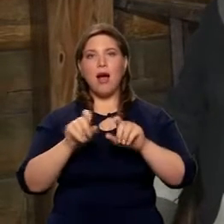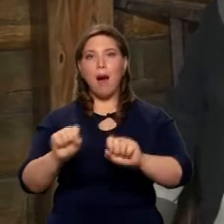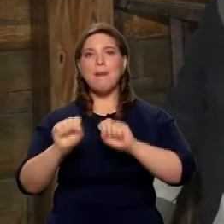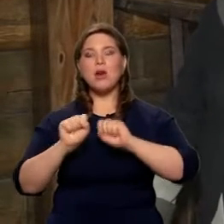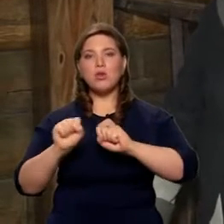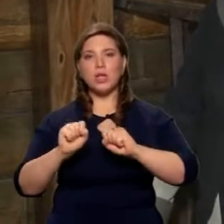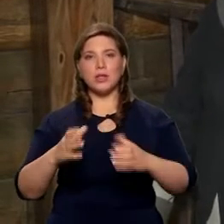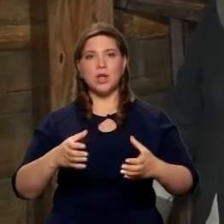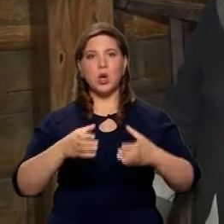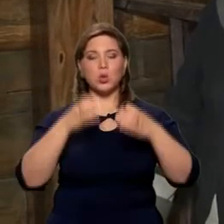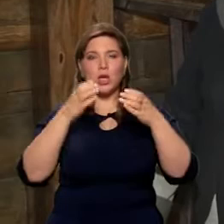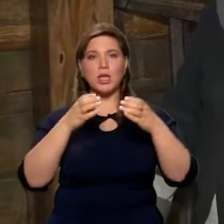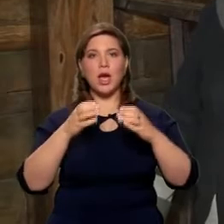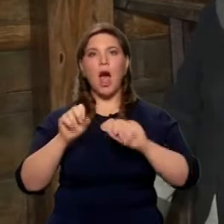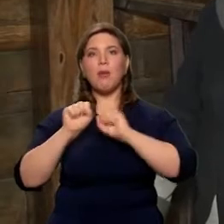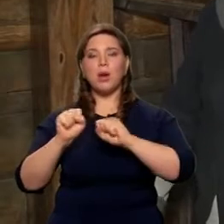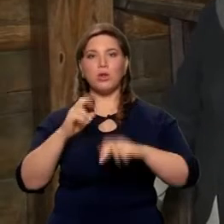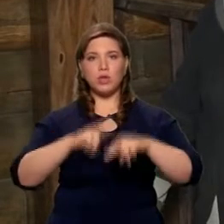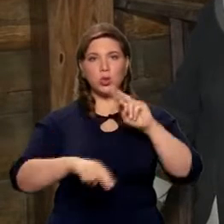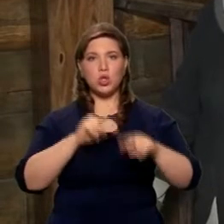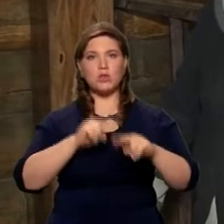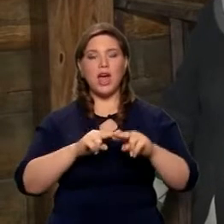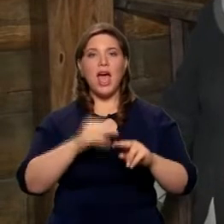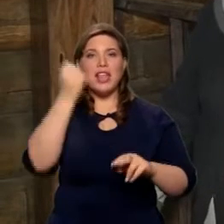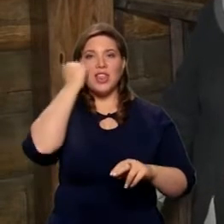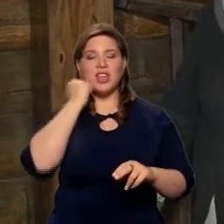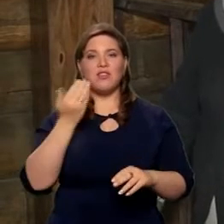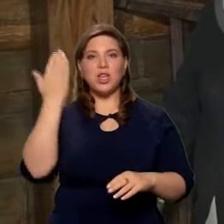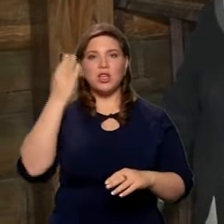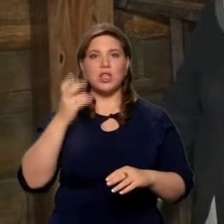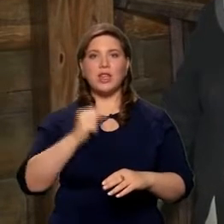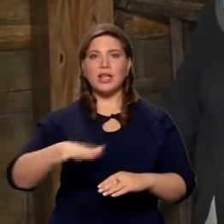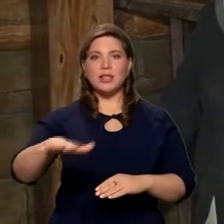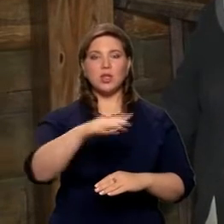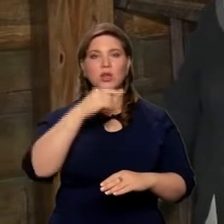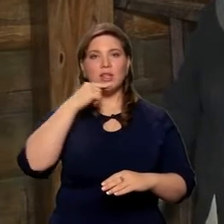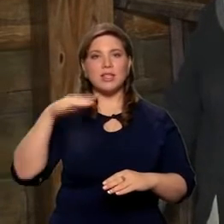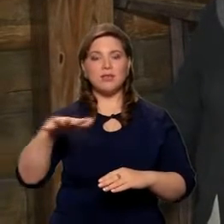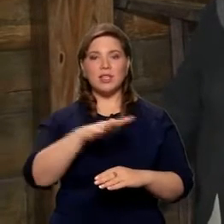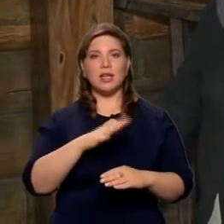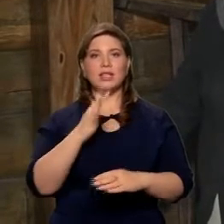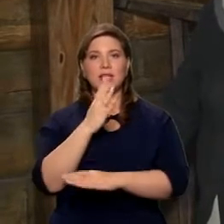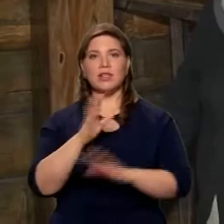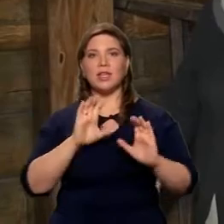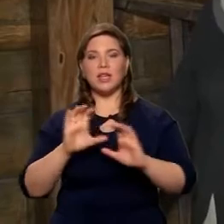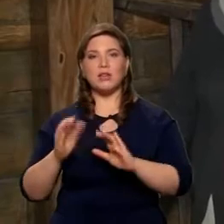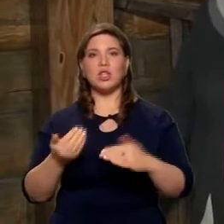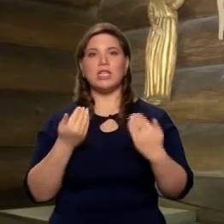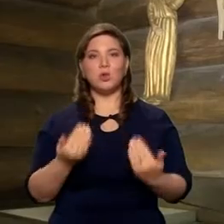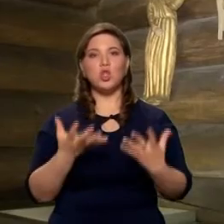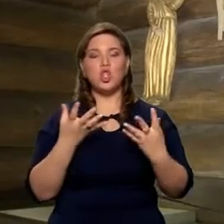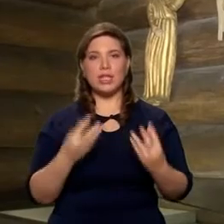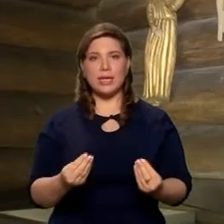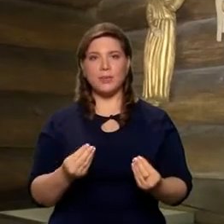сооружение, сооружение оборонного зодчества, древнейшее на территории Российской Федерации, деревянное из сохранившихся на сегодняшний день.